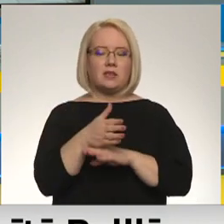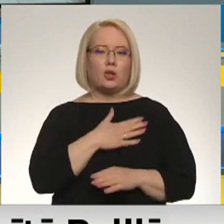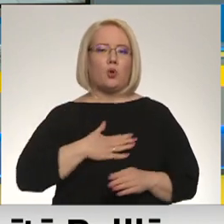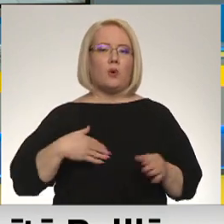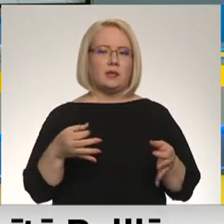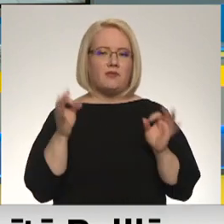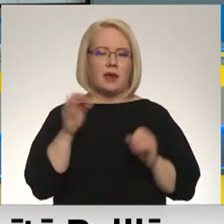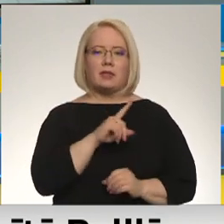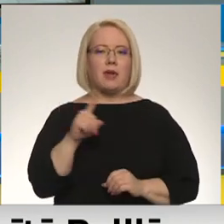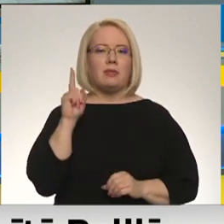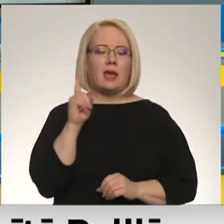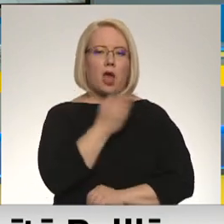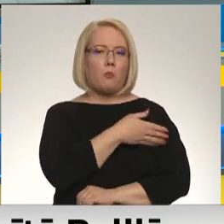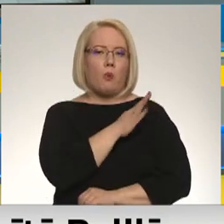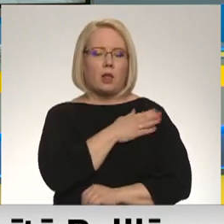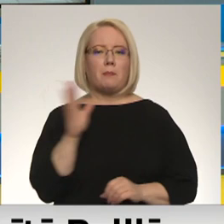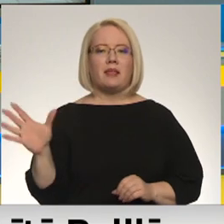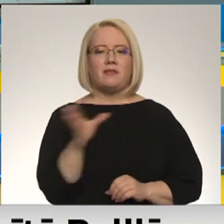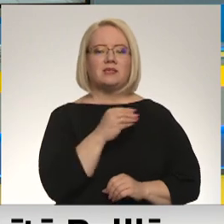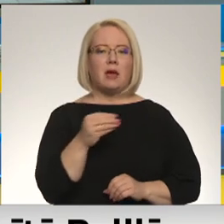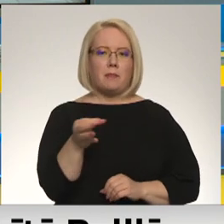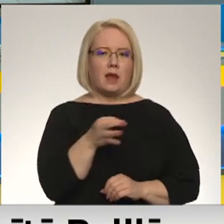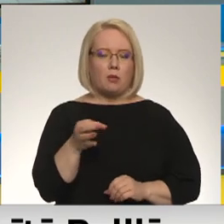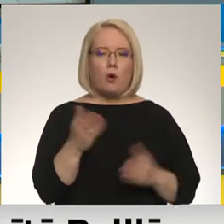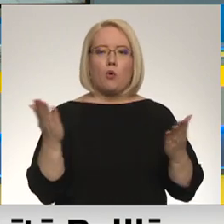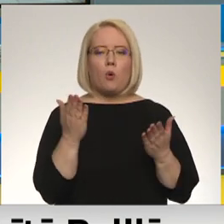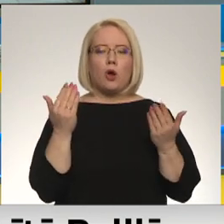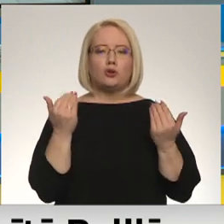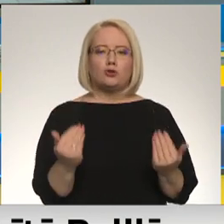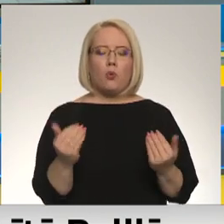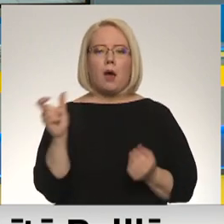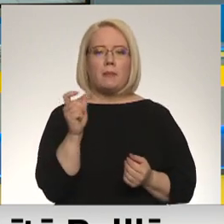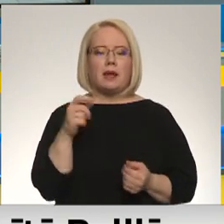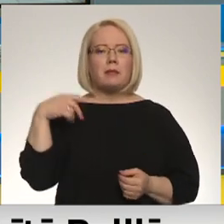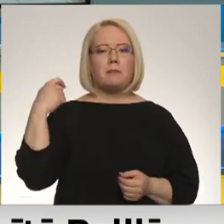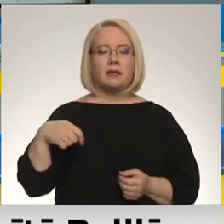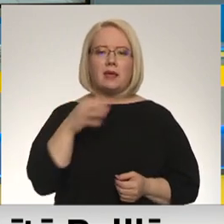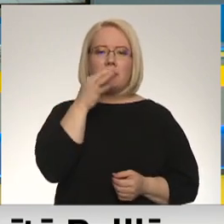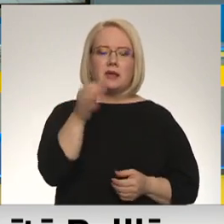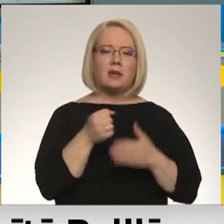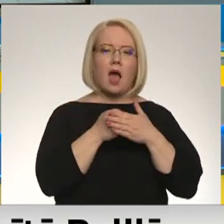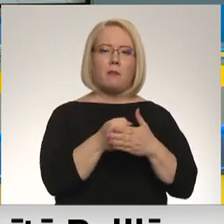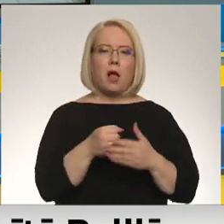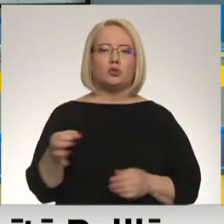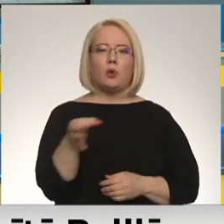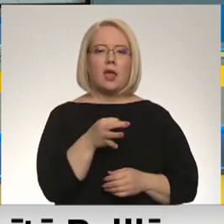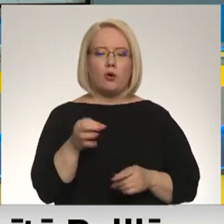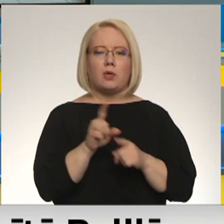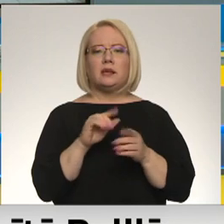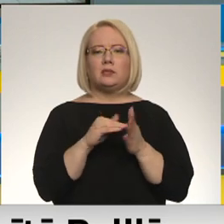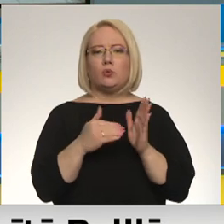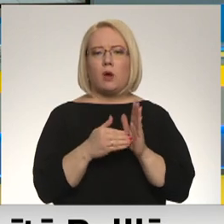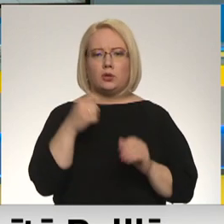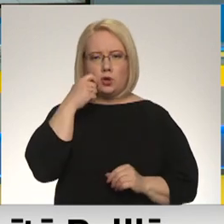ne tikai pašā polijā, bet arī visam šim reģionam. Ko šobrīd prezidents jau ir paudis par atbalstu reģionam un arī par situāciju Ukrajinā?